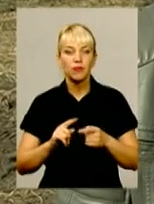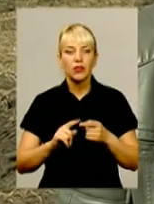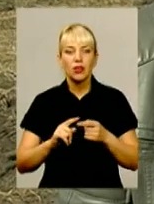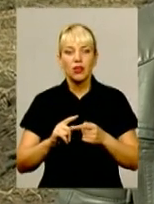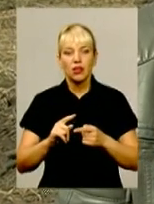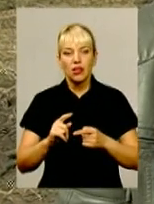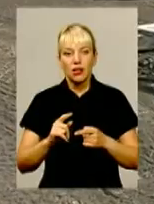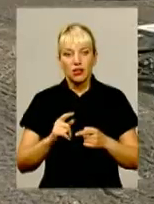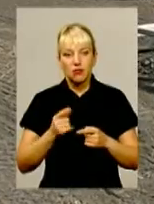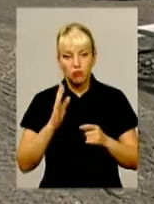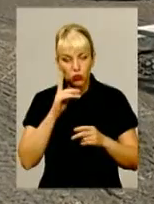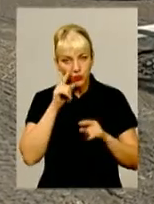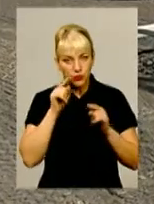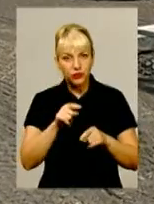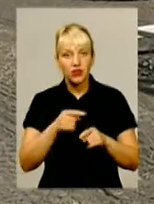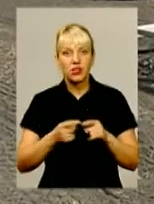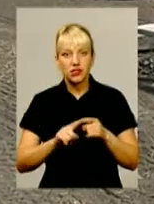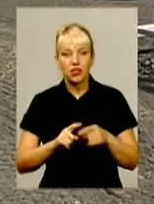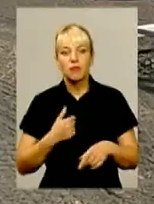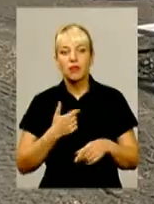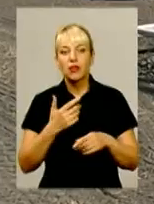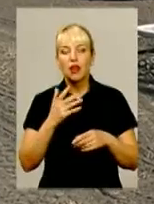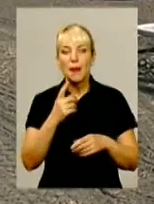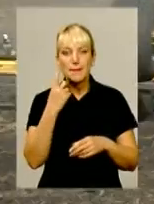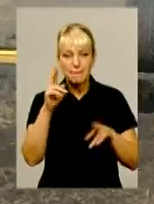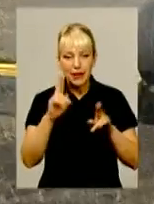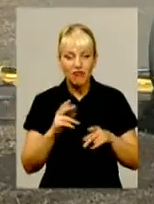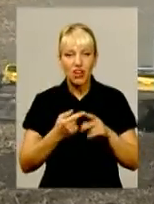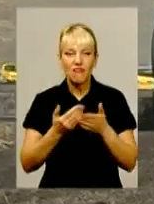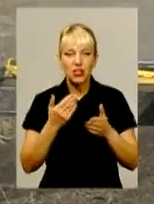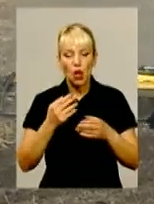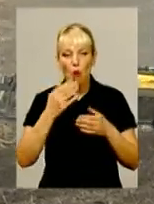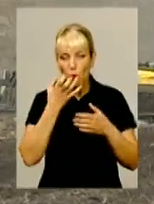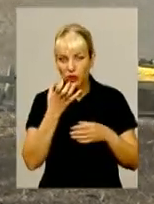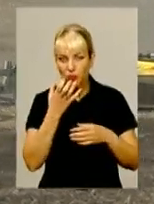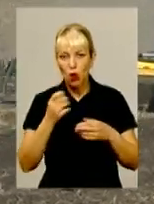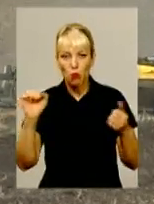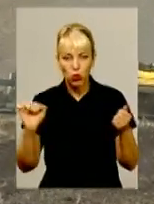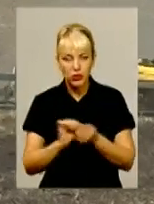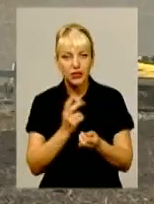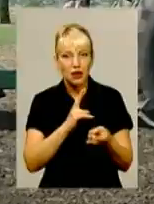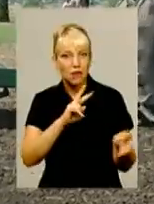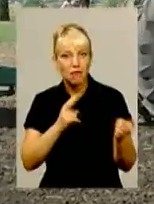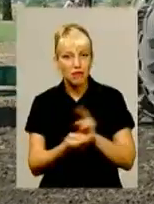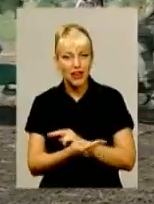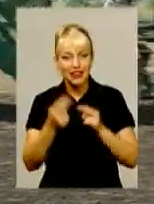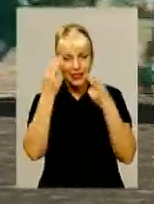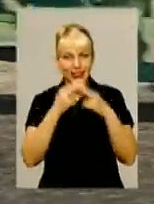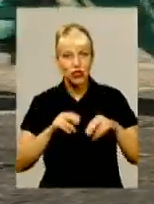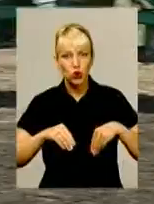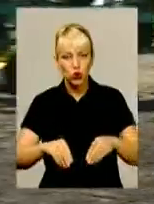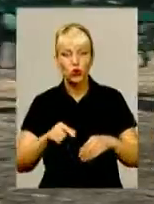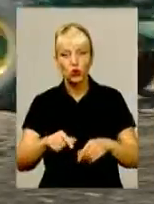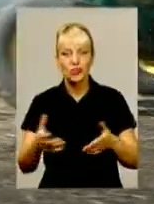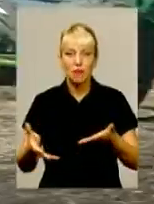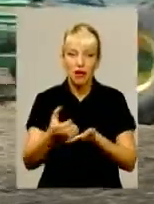все буде лімітуватися цим. Правило номер два в умовах потепління і посухи – зміна технологій, як на цьому полі. Тут збирають попередню культуру та